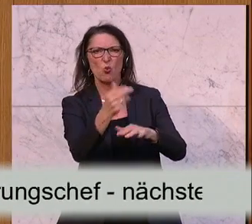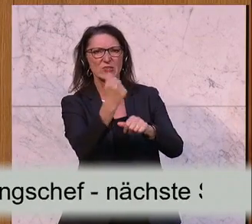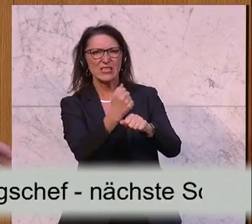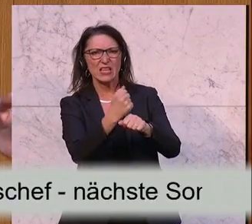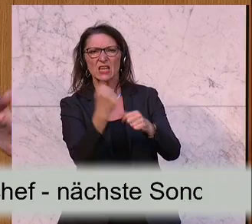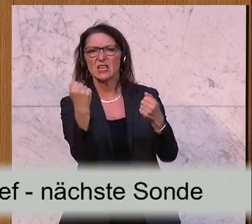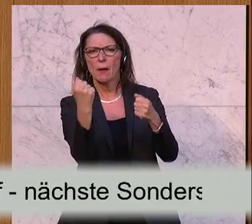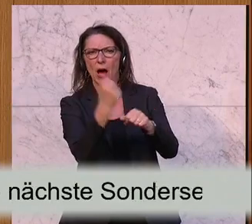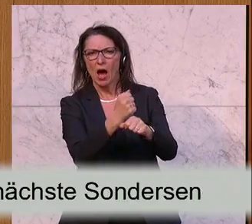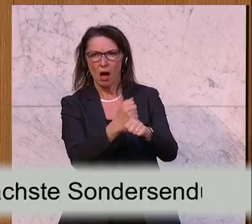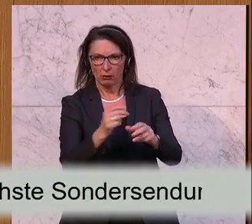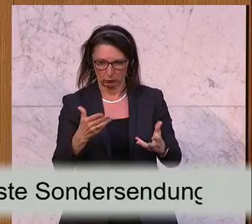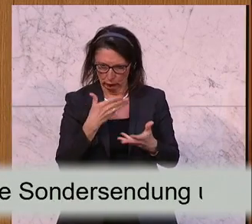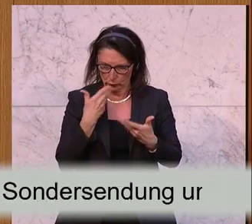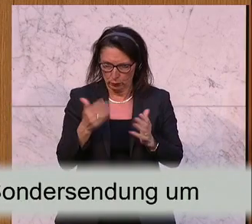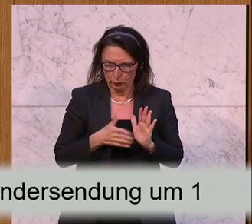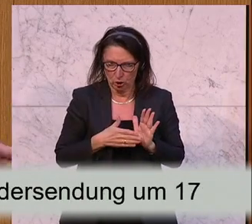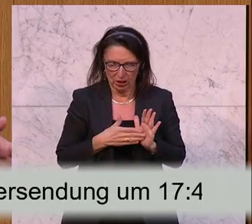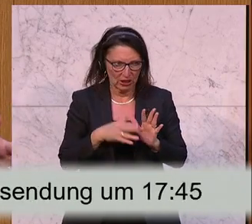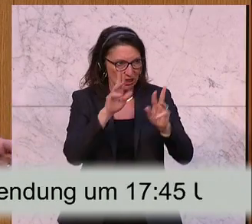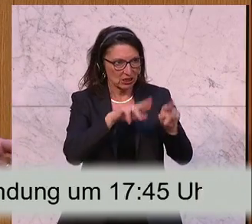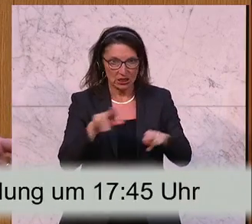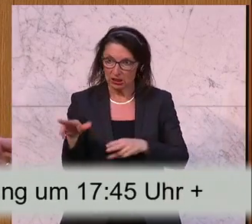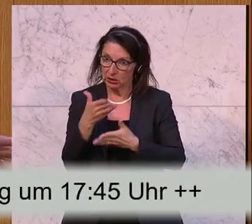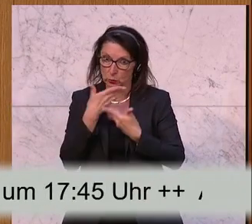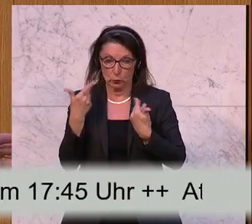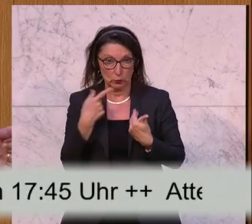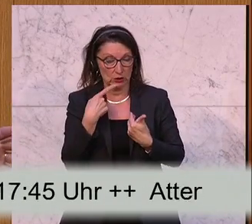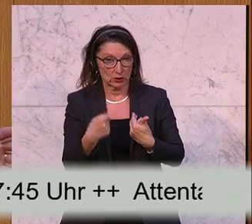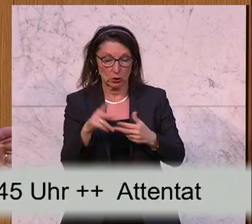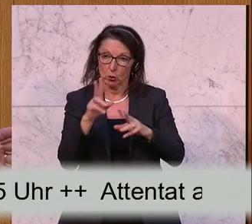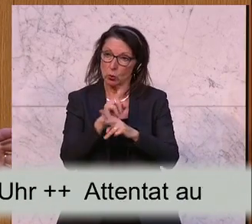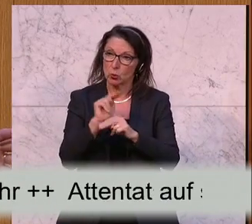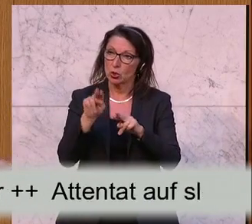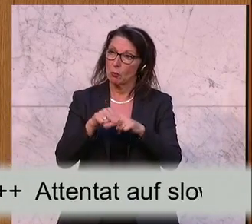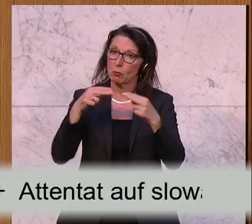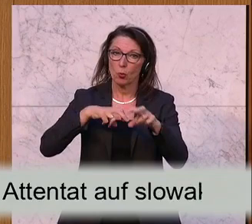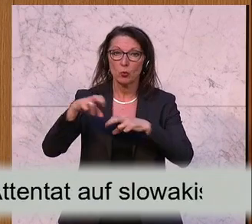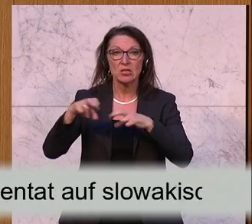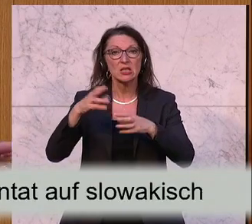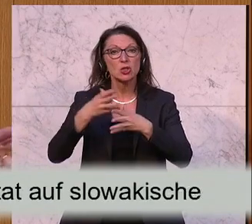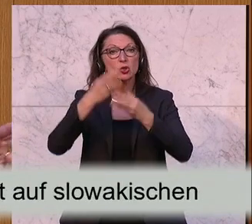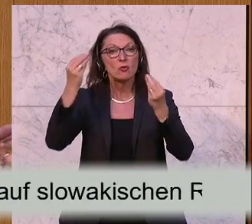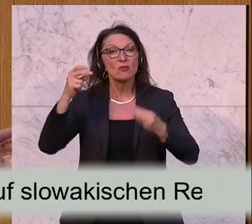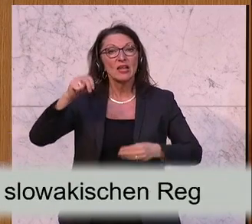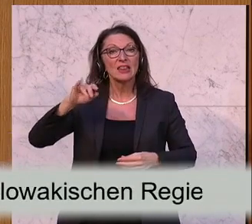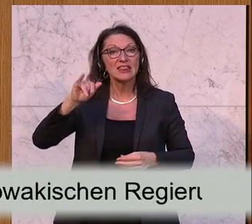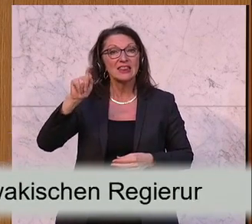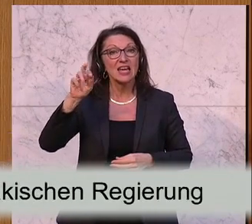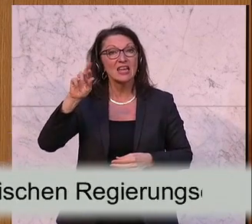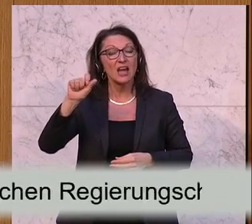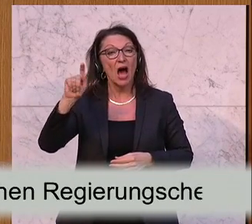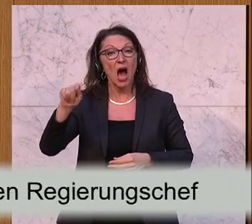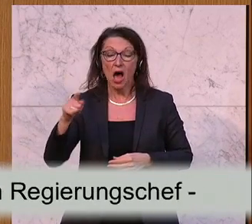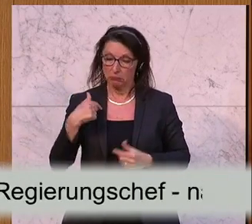nicht bestätigt durch Gerichte sozusagen die Feststellung, dass die österreichische Bundesregierung hier zu viel Nitrat zulässt. Das ist unrichtig. Ich darf